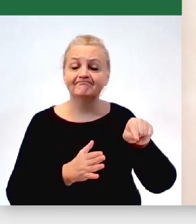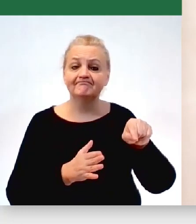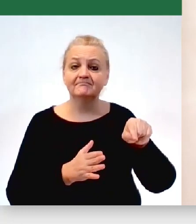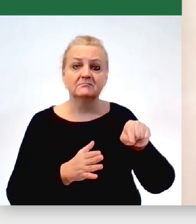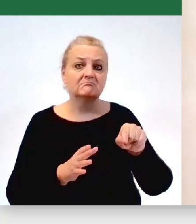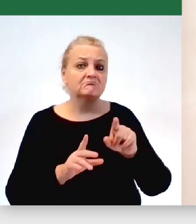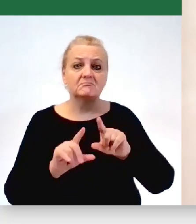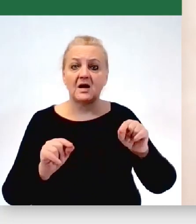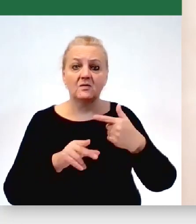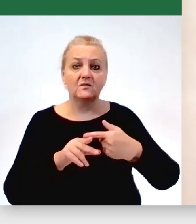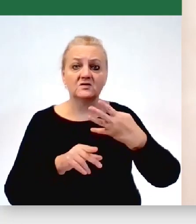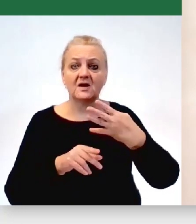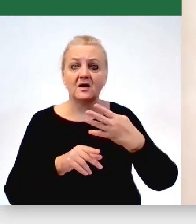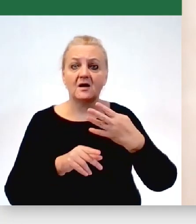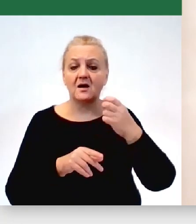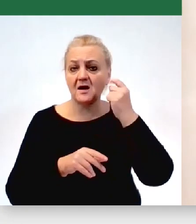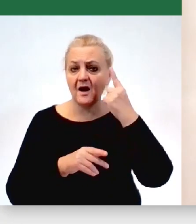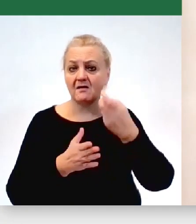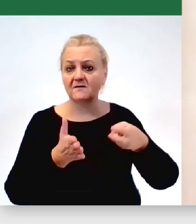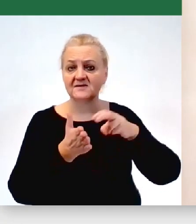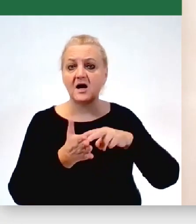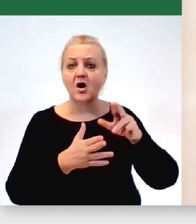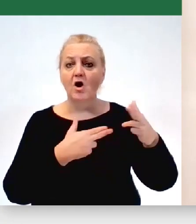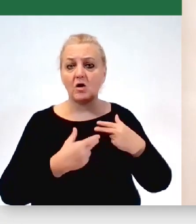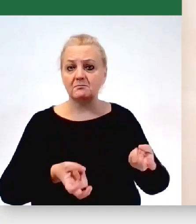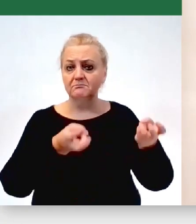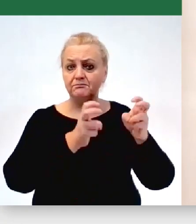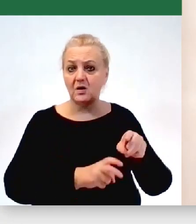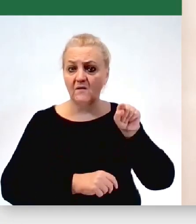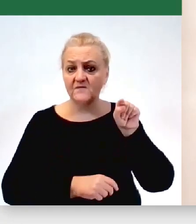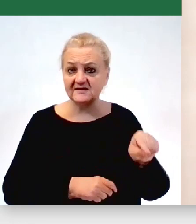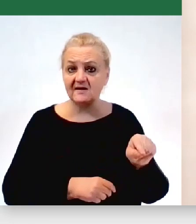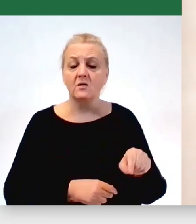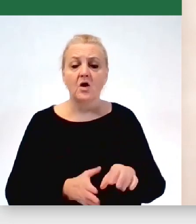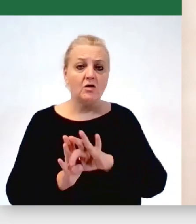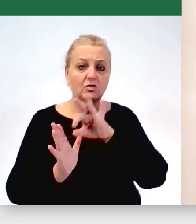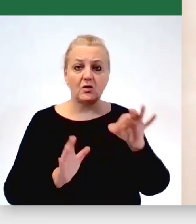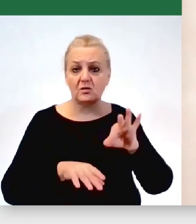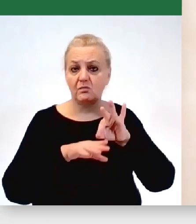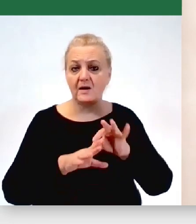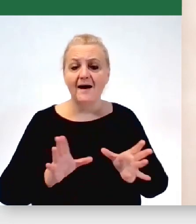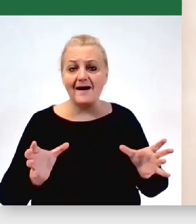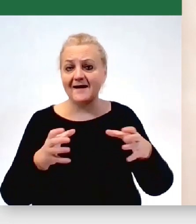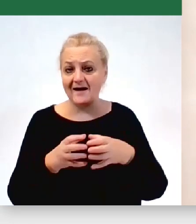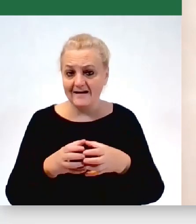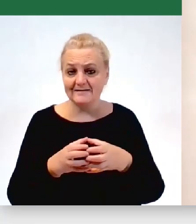rano powstało, czyli komitetowi, który do tej pory jest prowadzony wspólnie przez